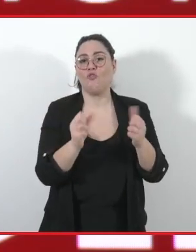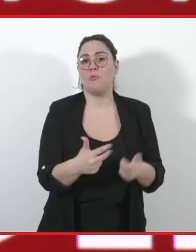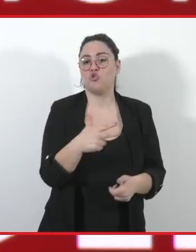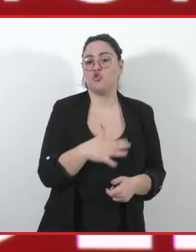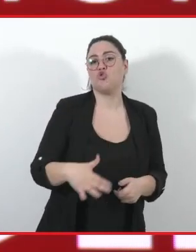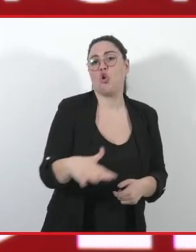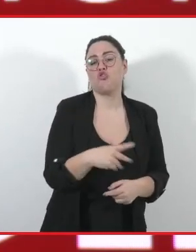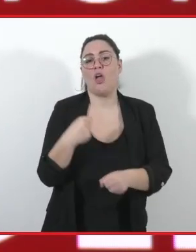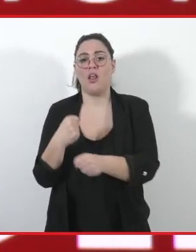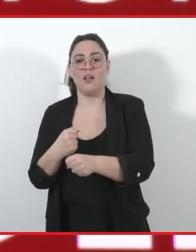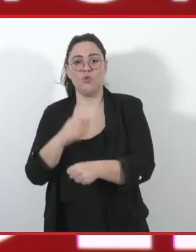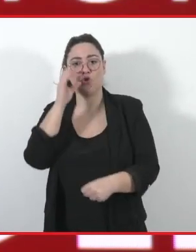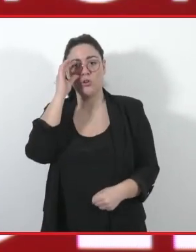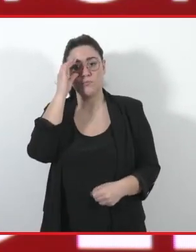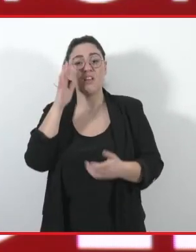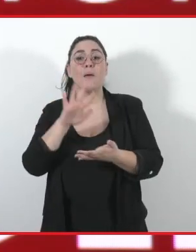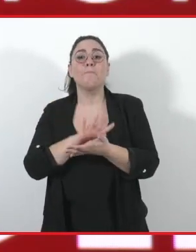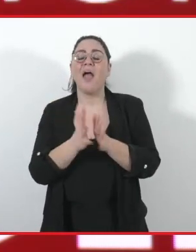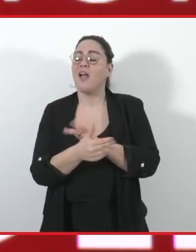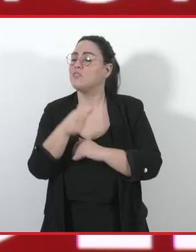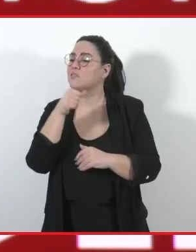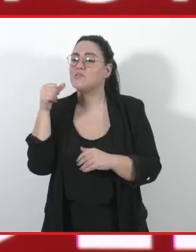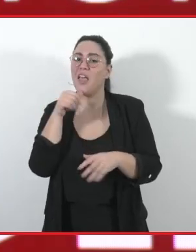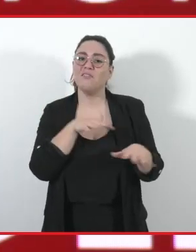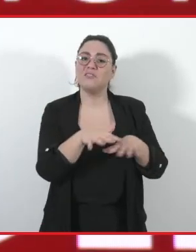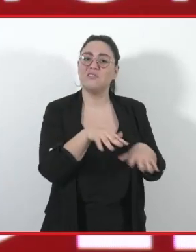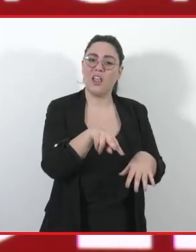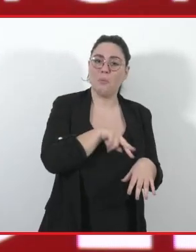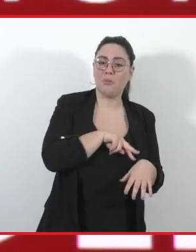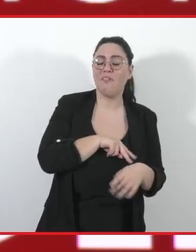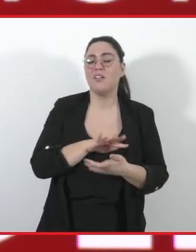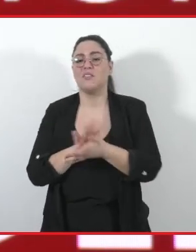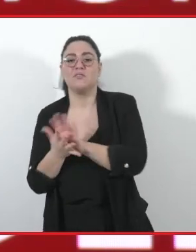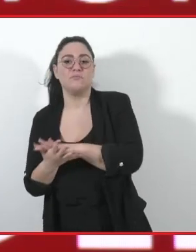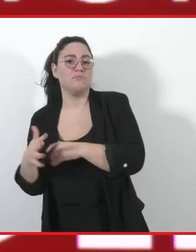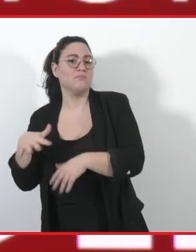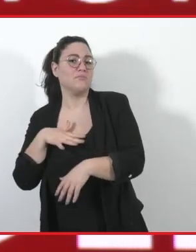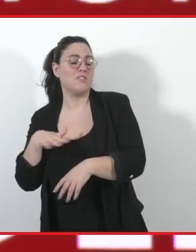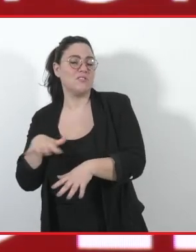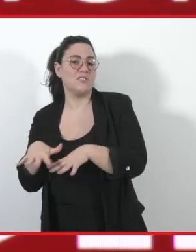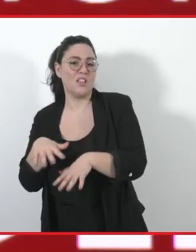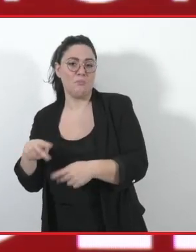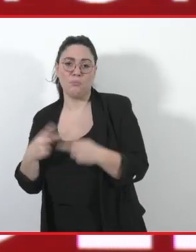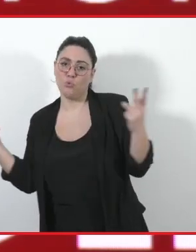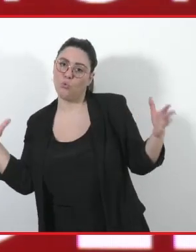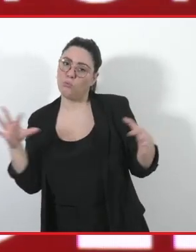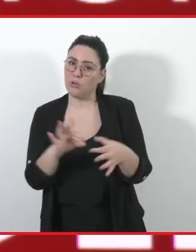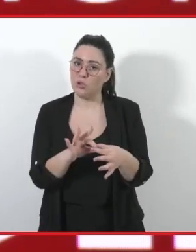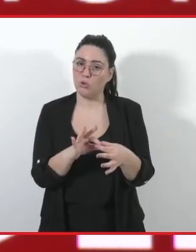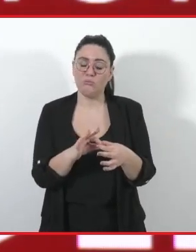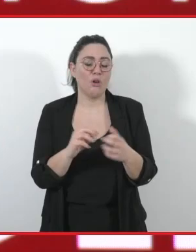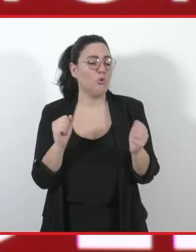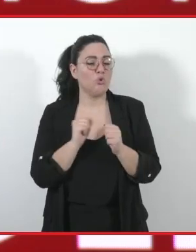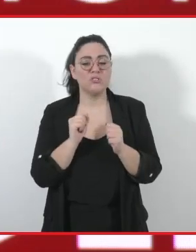un patto tra sistema pubblico privato, non c'è un'altra via, perché oggi, tra l'altro, soprattutto per il nostro